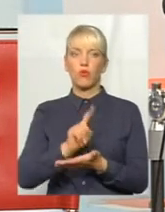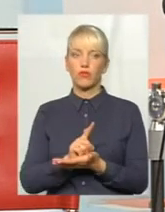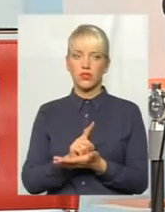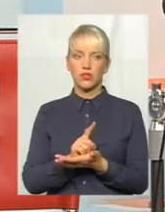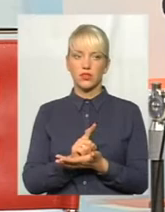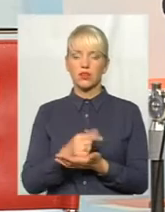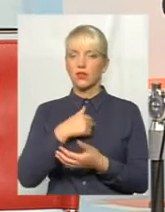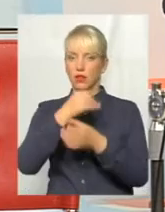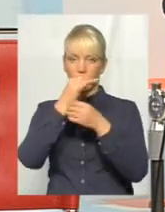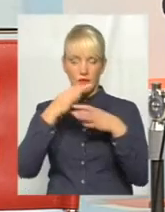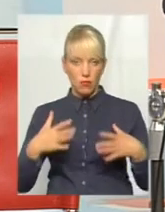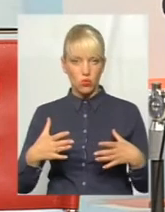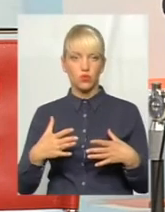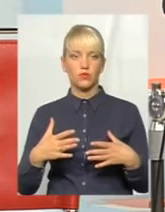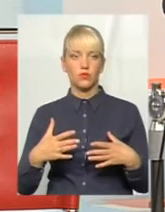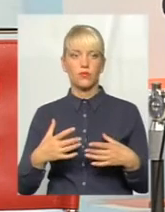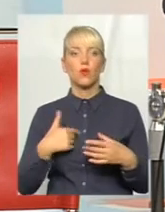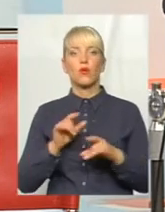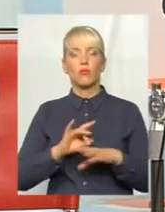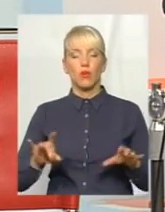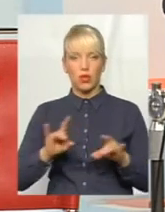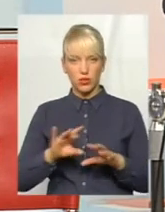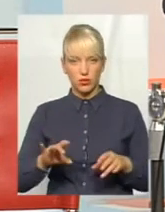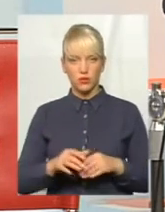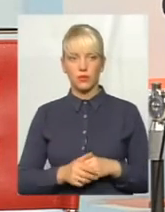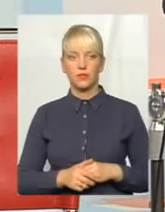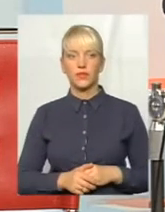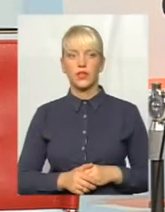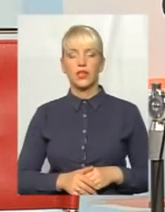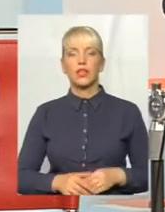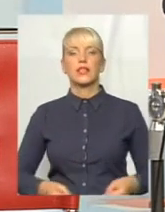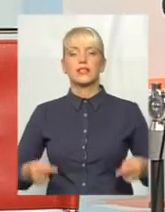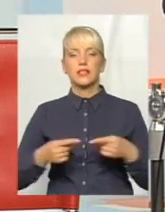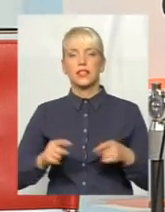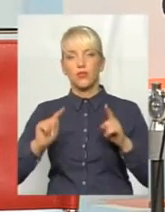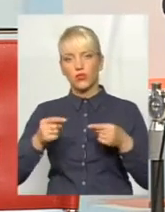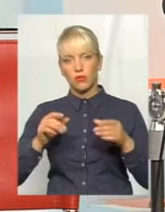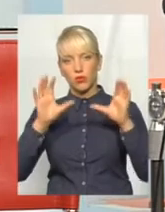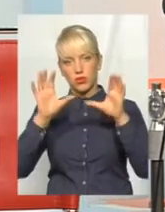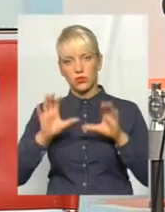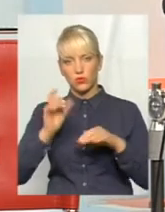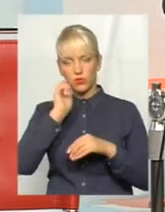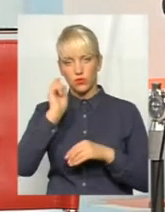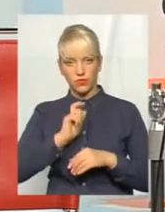Чітко сказати, що не можу. Пояснюю. Згідно вимог ЦПК,